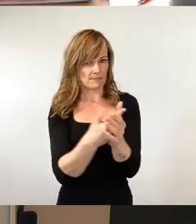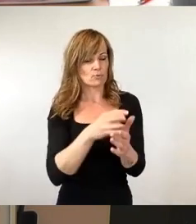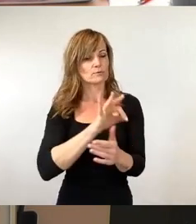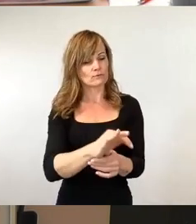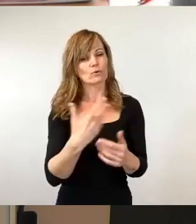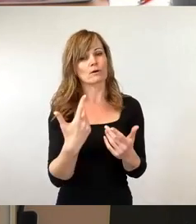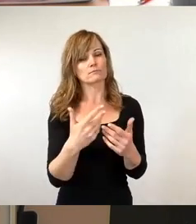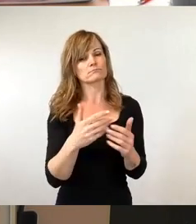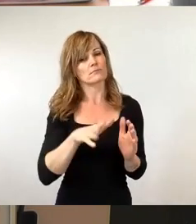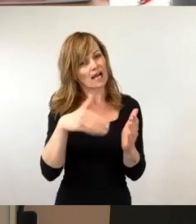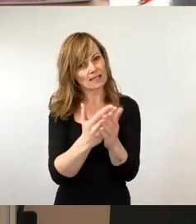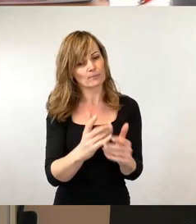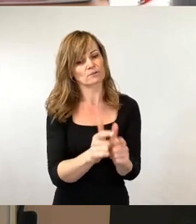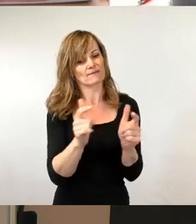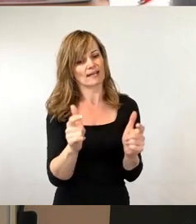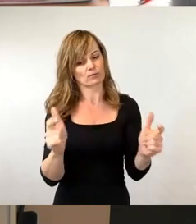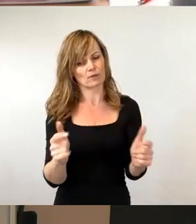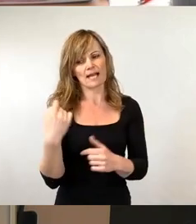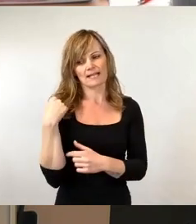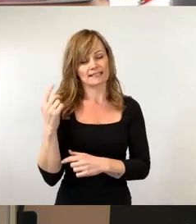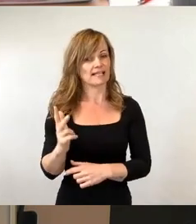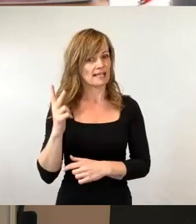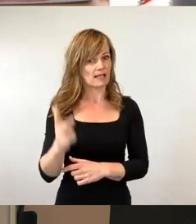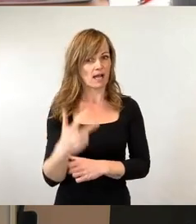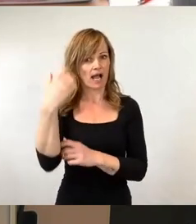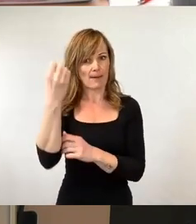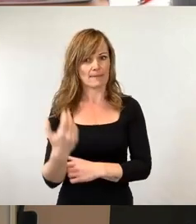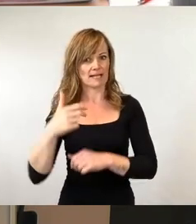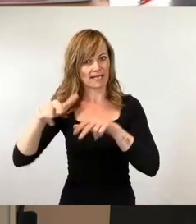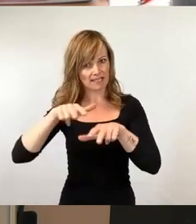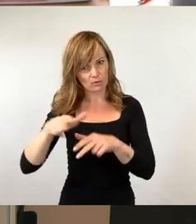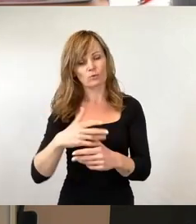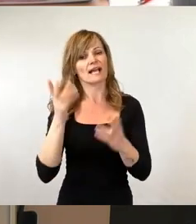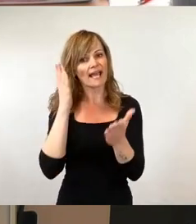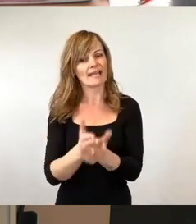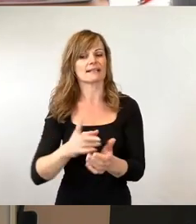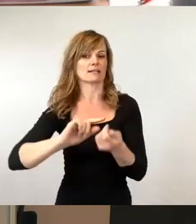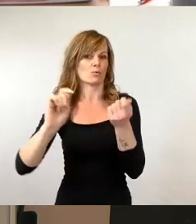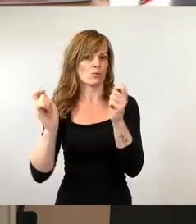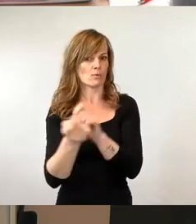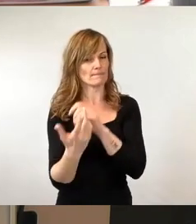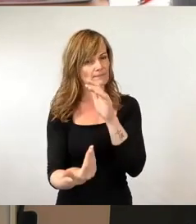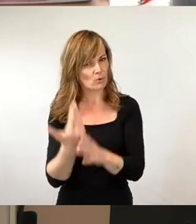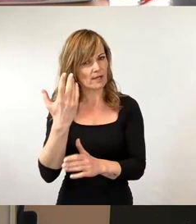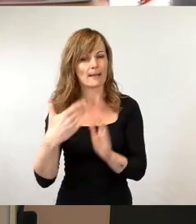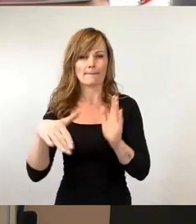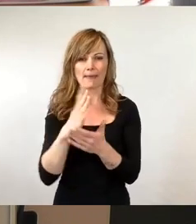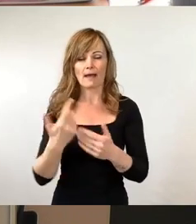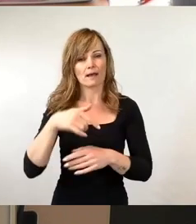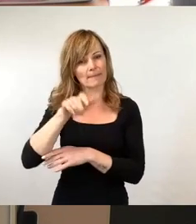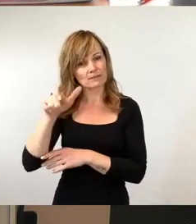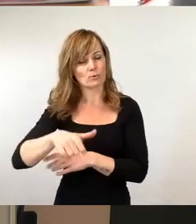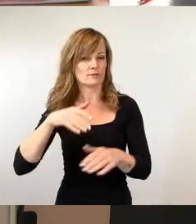drei Jahren Ampelregierung, die endlich da einen Kurswechsel eingeschlagen haben und es endlich viel mehr Geflüchteten und Zugewanderten möglich machen,